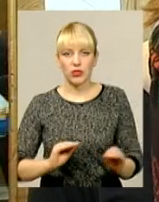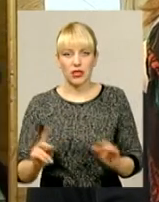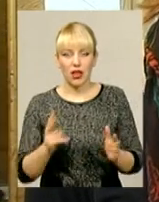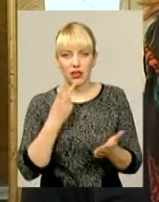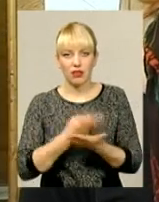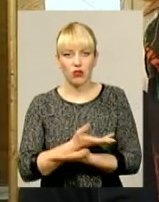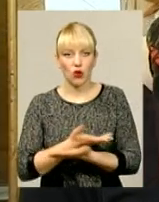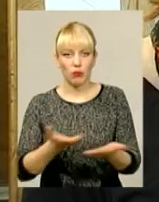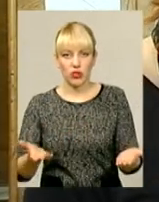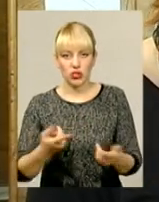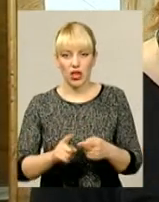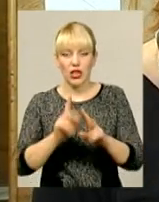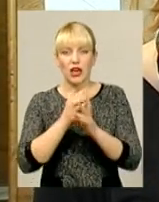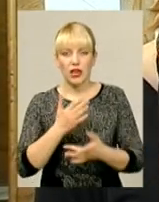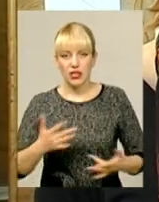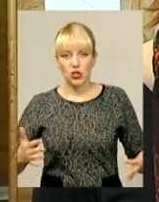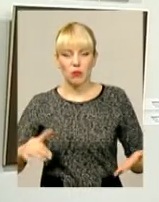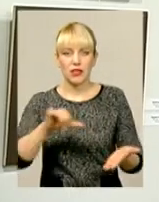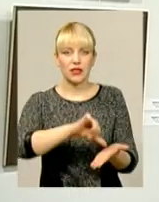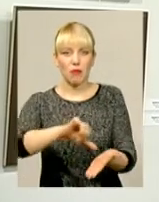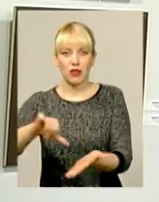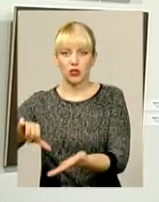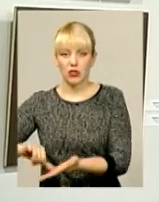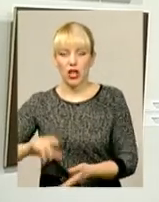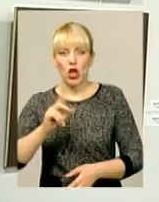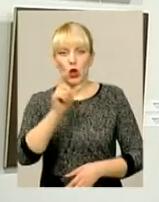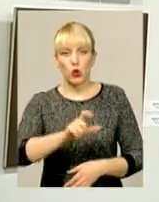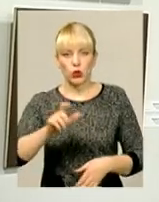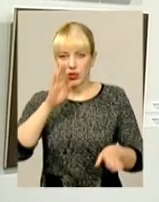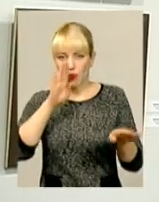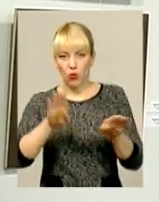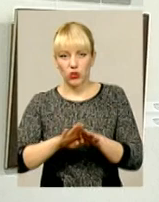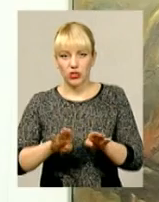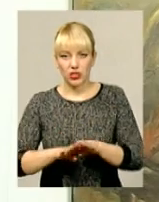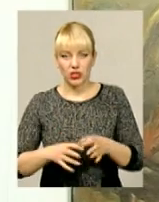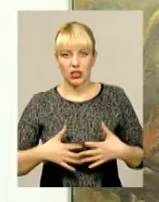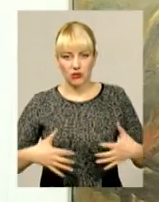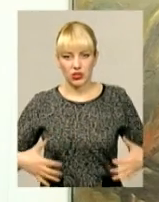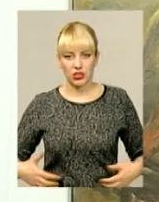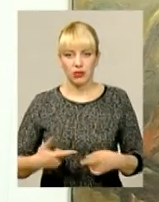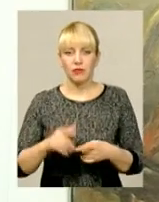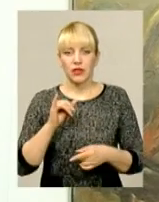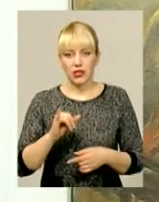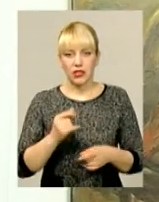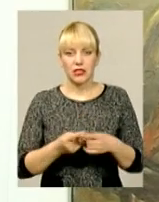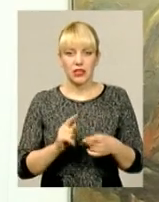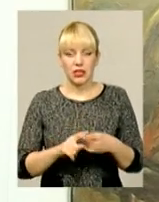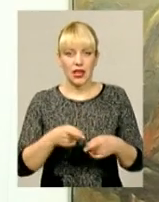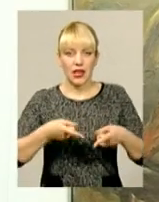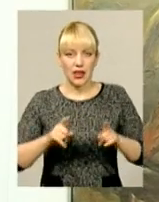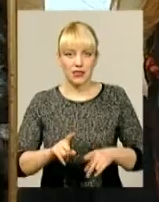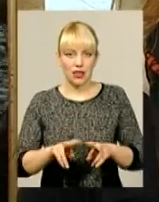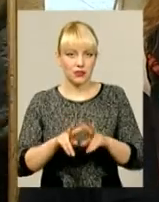різноманітних анімалістичних персонажів, а також людиноподібних створінь. Тобто реальність у його полотнах постає певним